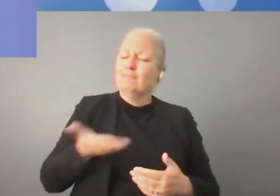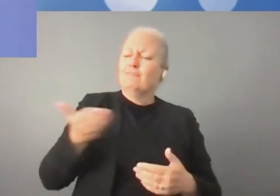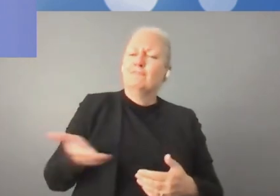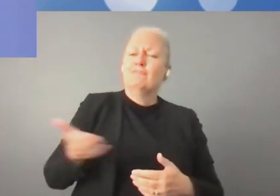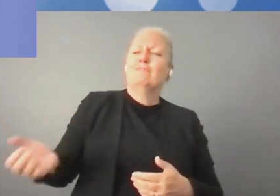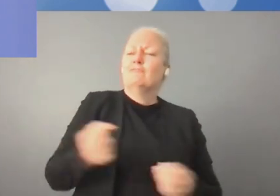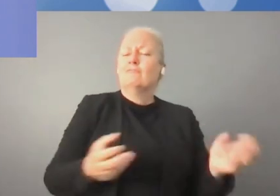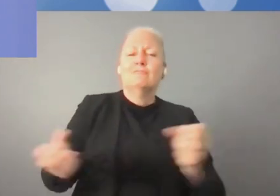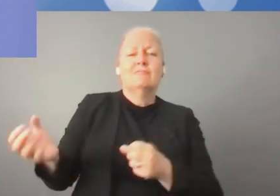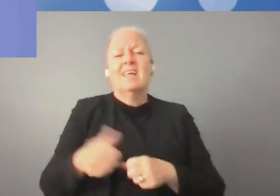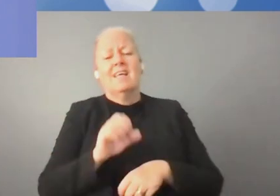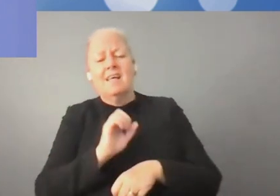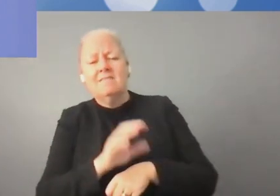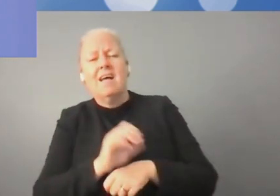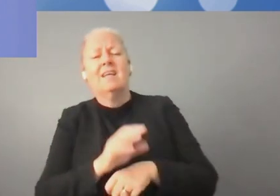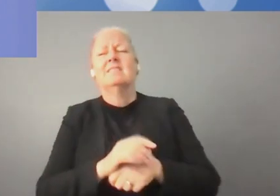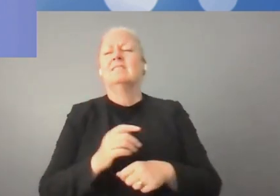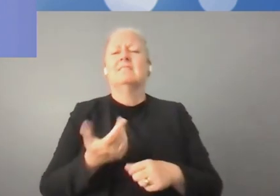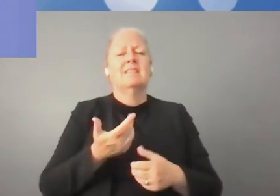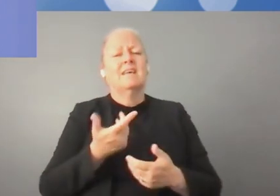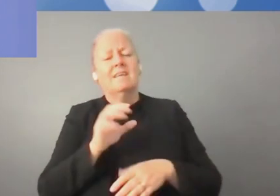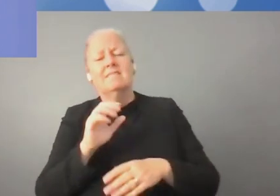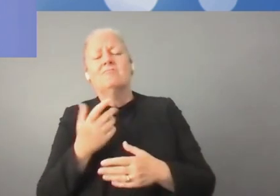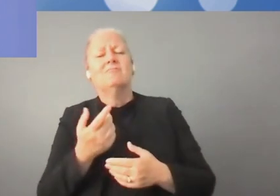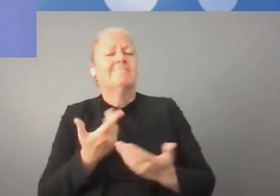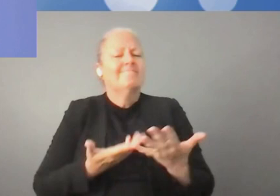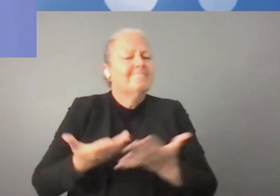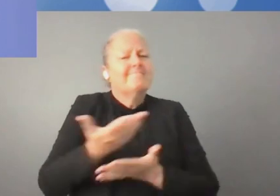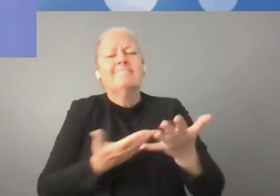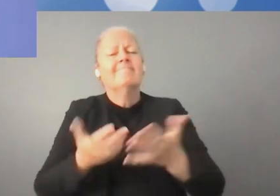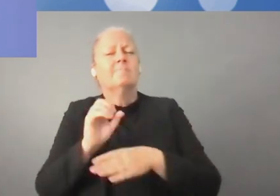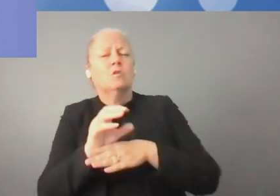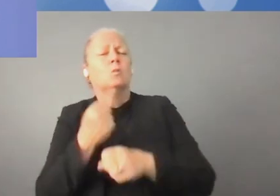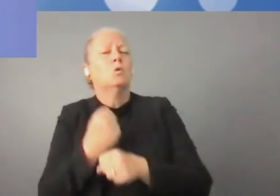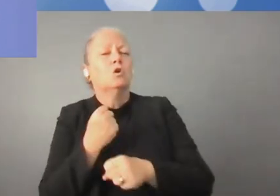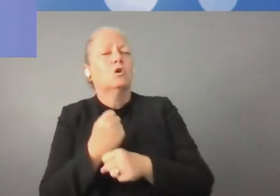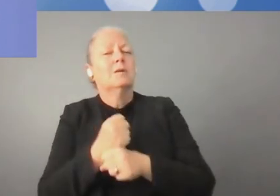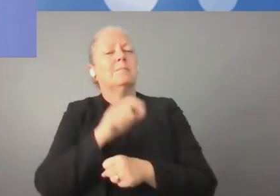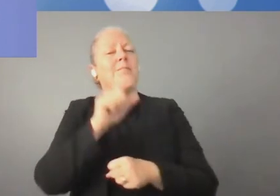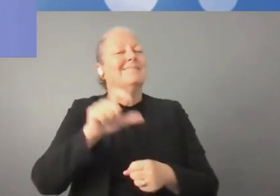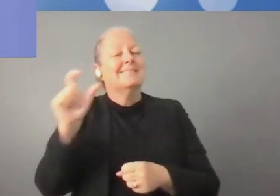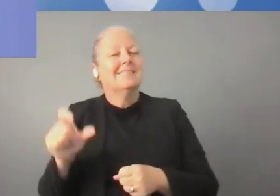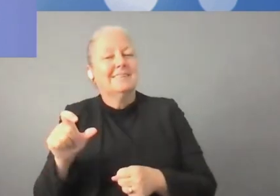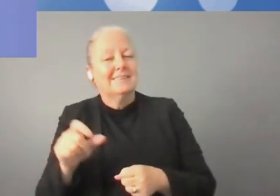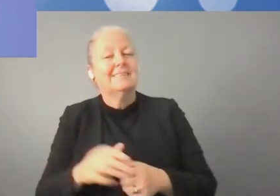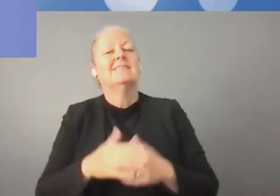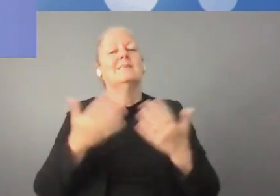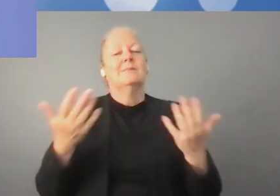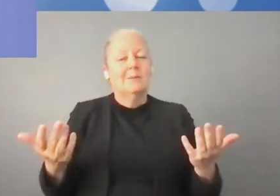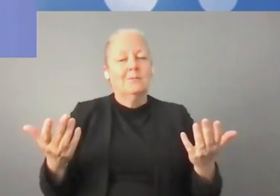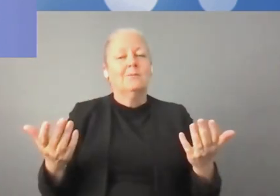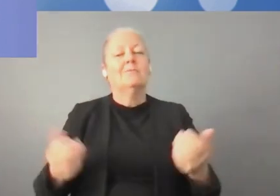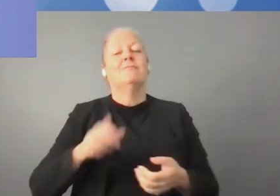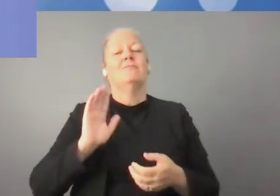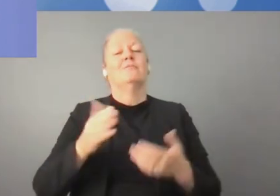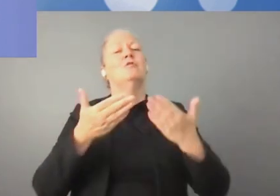techniques, à trouver des conseils, à se mettre en réseau pour que les très petites entreprises et les moyennes entreprises